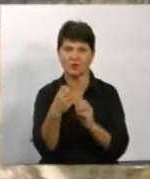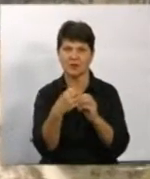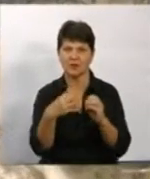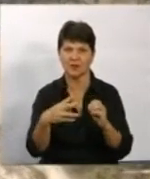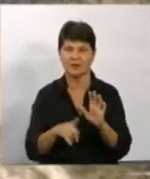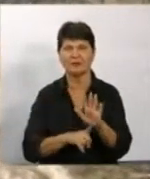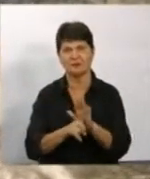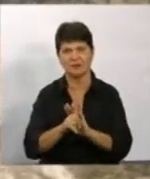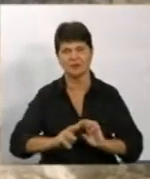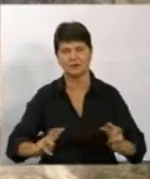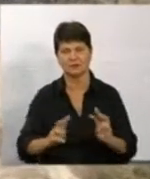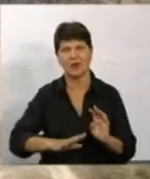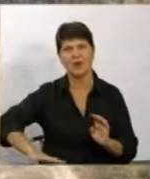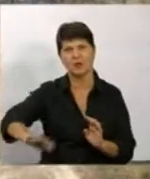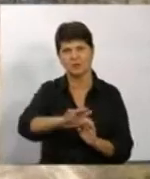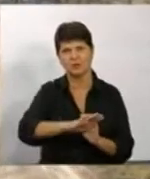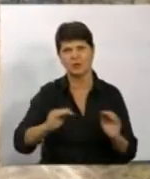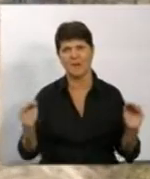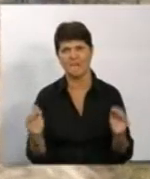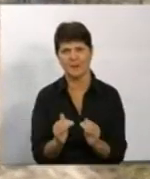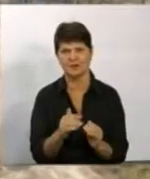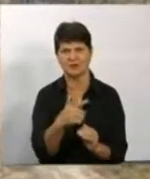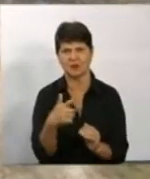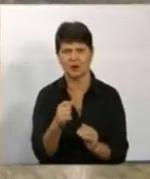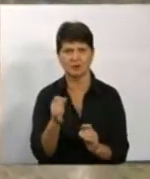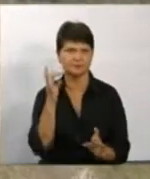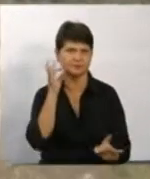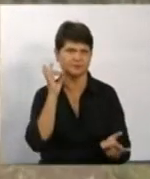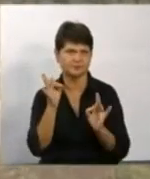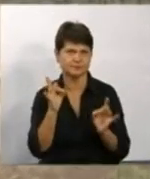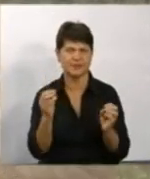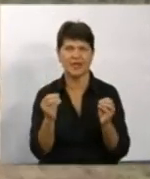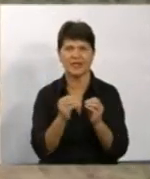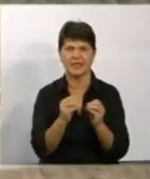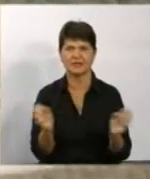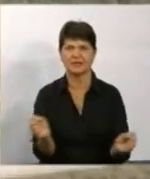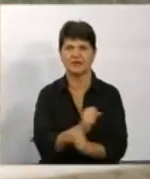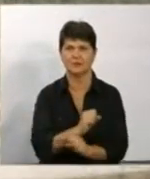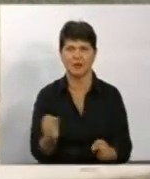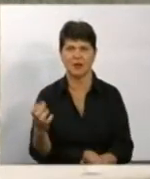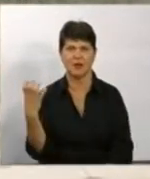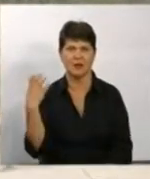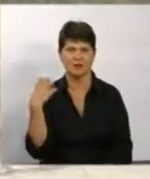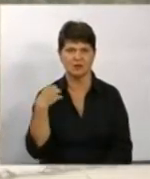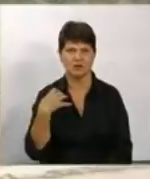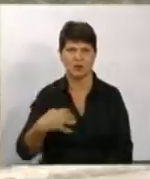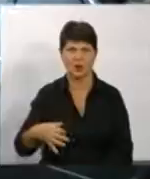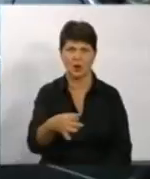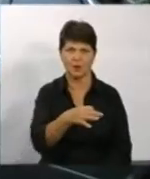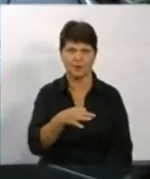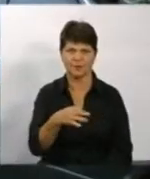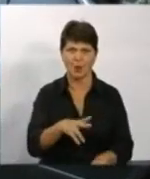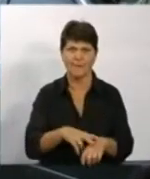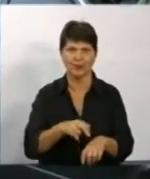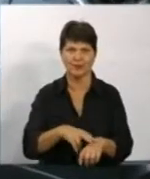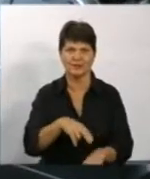загоряння. Площа менше гектара. Усього пролунало близько 10 вибухів, говорить начальник обласної поліції Юрій Педос. Буде